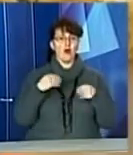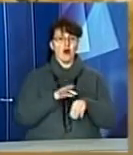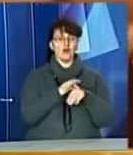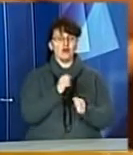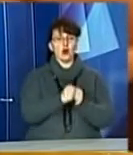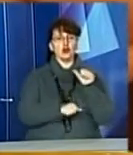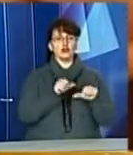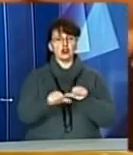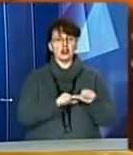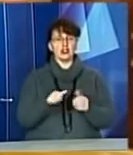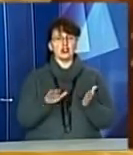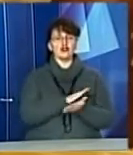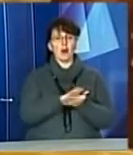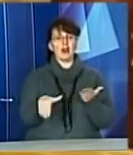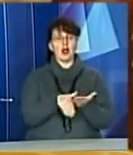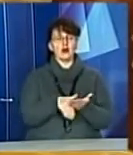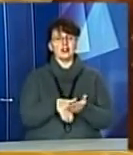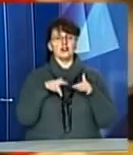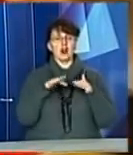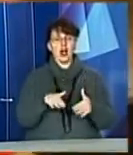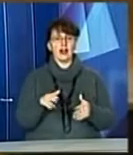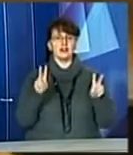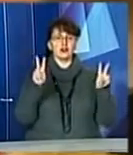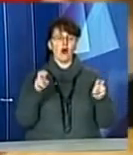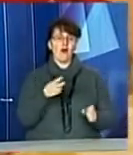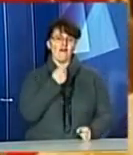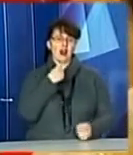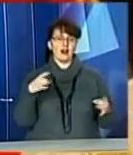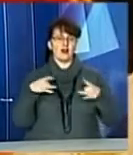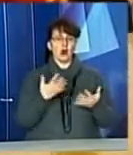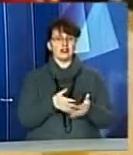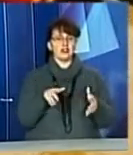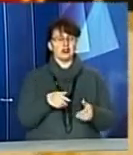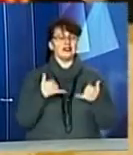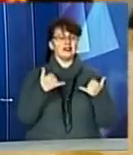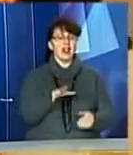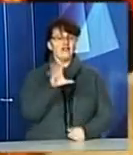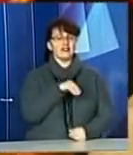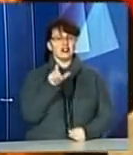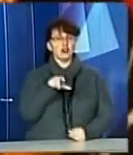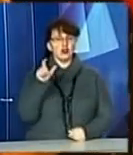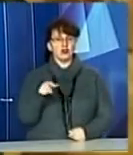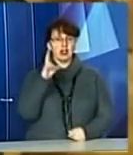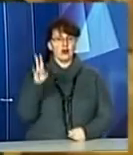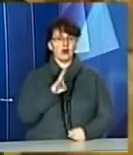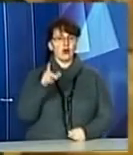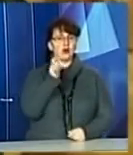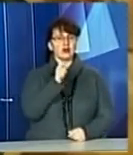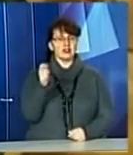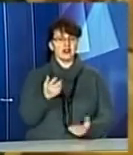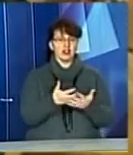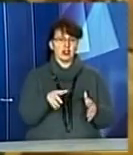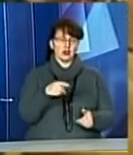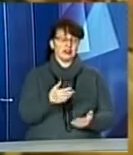щорічну благодійну акцію Великодній кошик. Для усіх малозабезпечених мешканців міста освятили традиційні святкові корзини. Зробили це